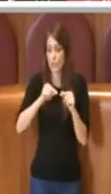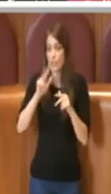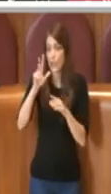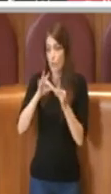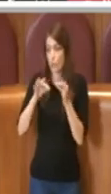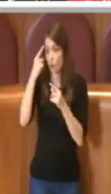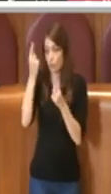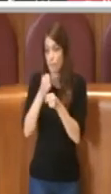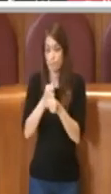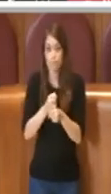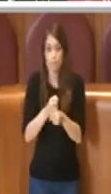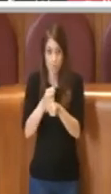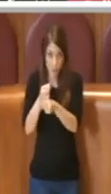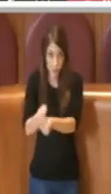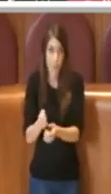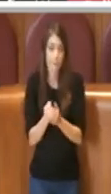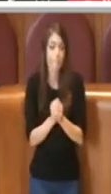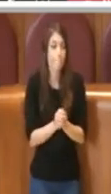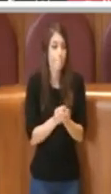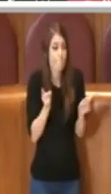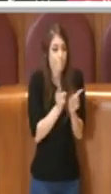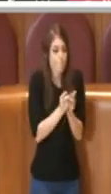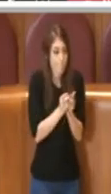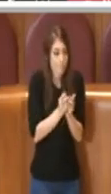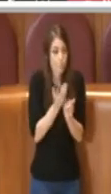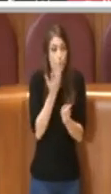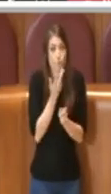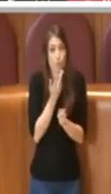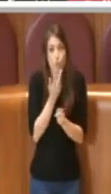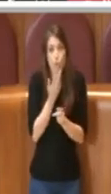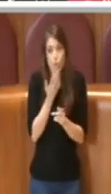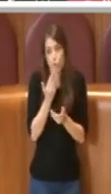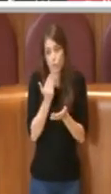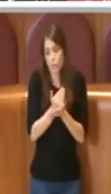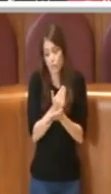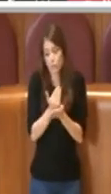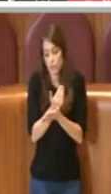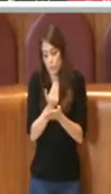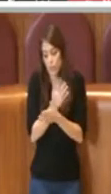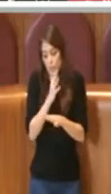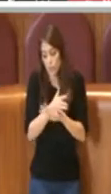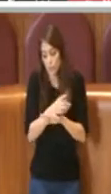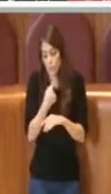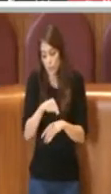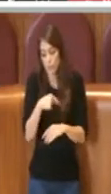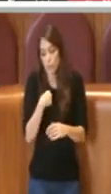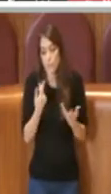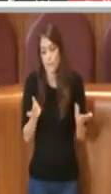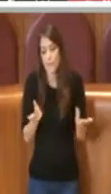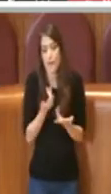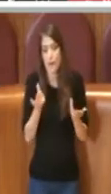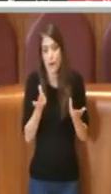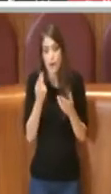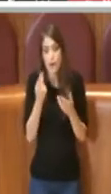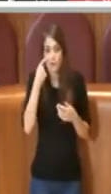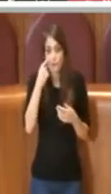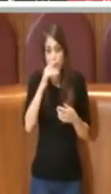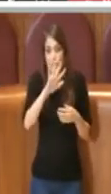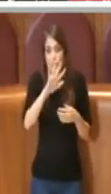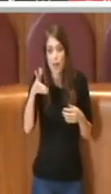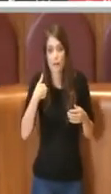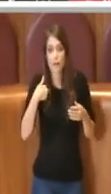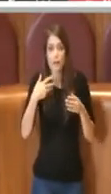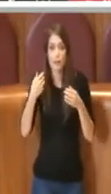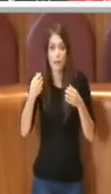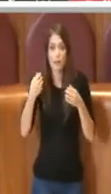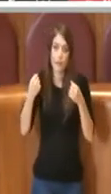Brevemente, perché volevo anche risparmiarmela, io questo intervento però dal tenore dei miei colleghi di opposizione